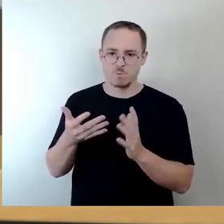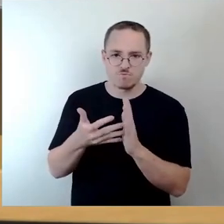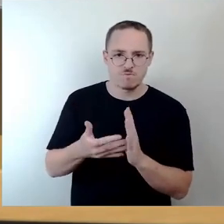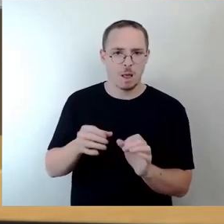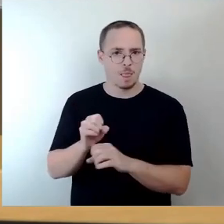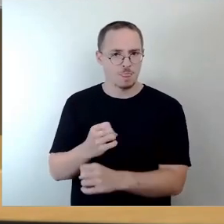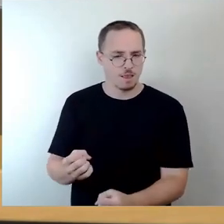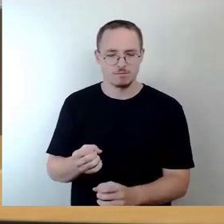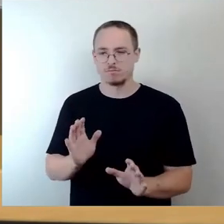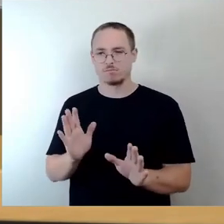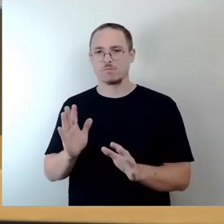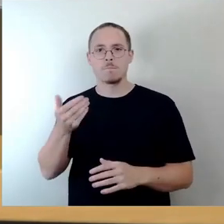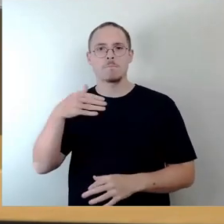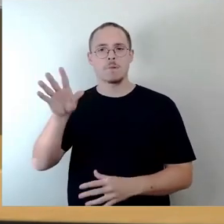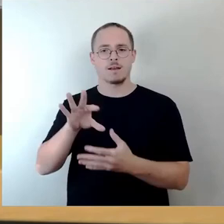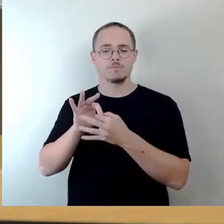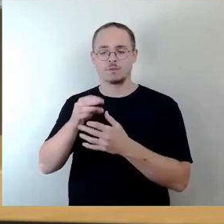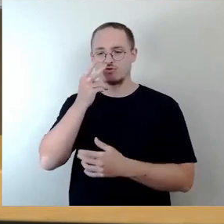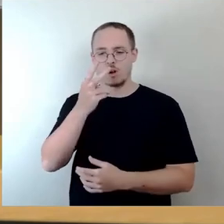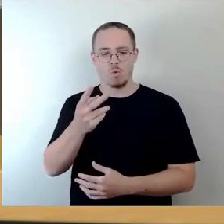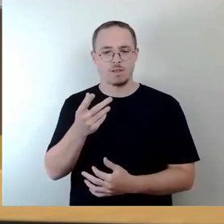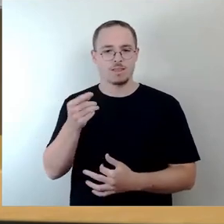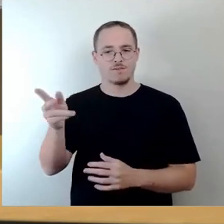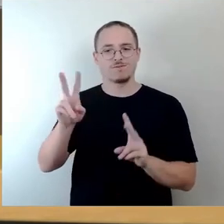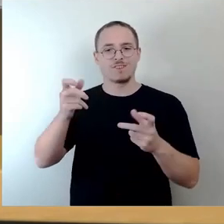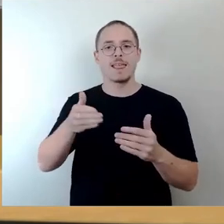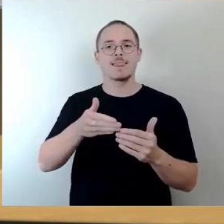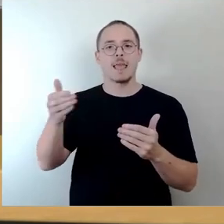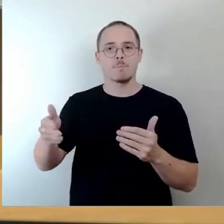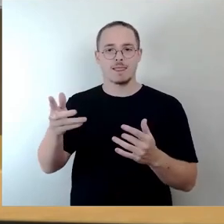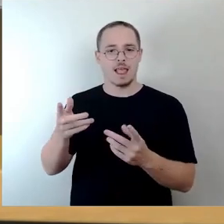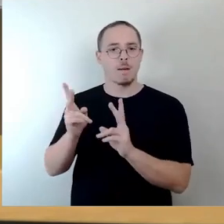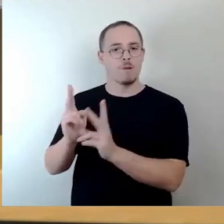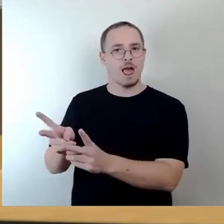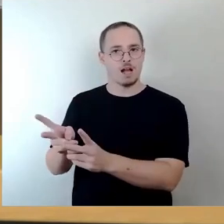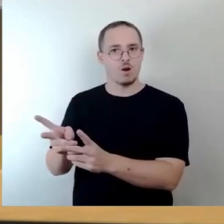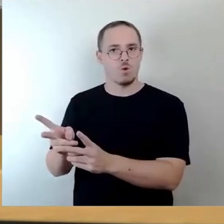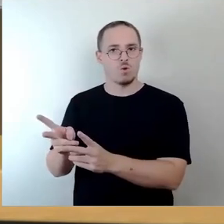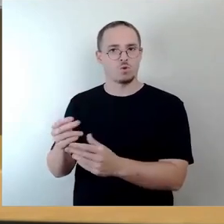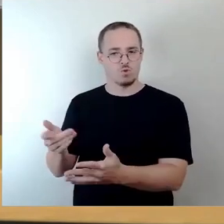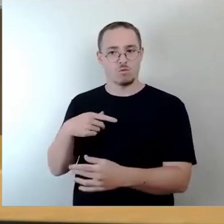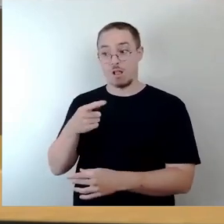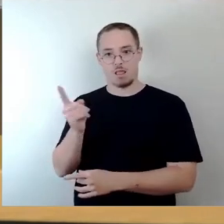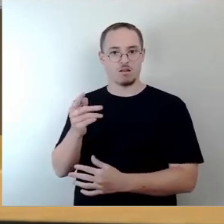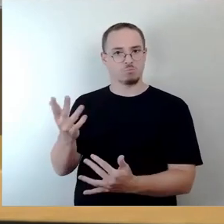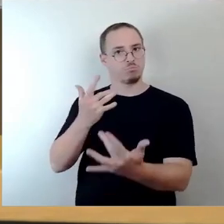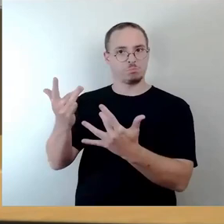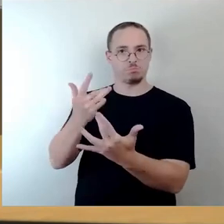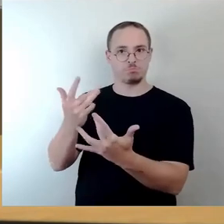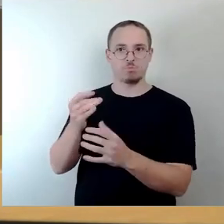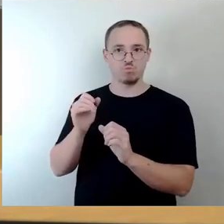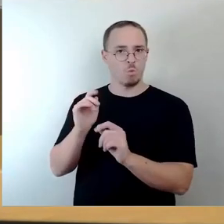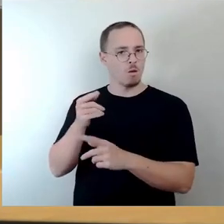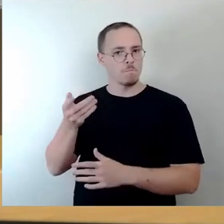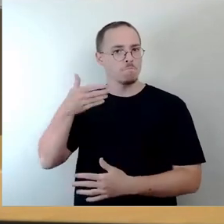Nebenablagerungen, die Sie ja zu Recht immer kritisieren, die wir auch kritisch sehen, so mehr Geld kostet, Haushaltsmittel